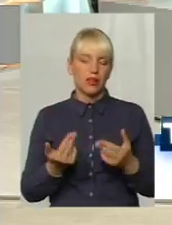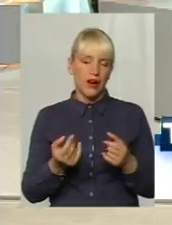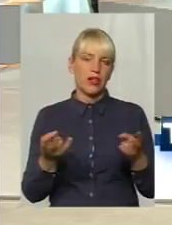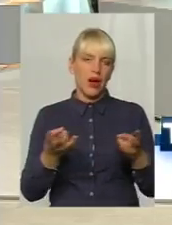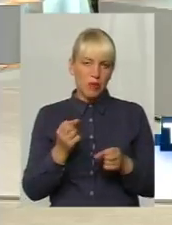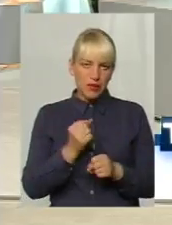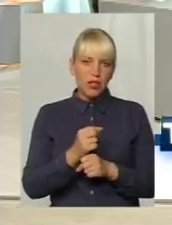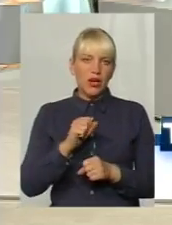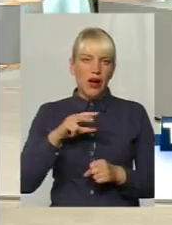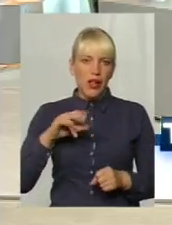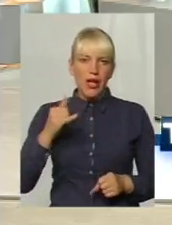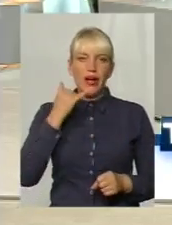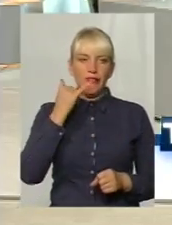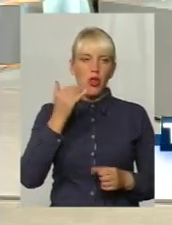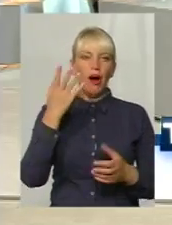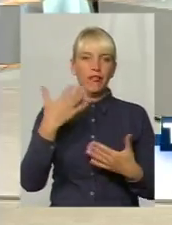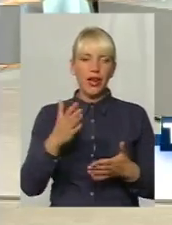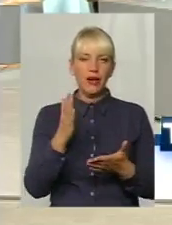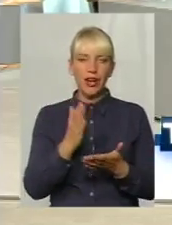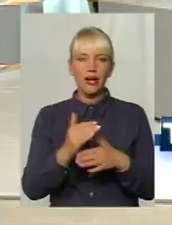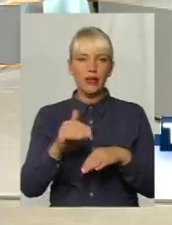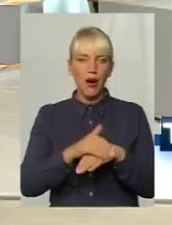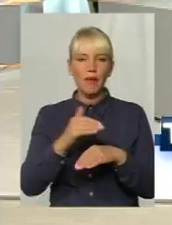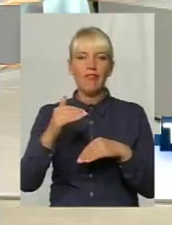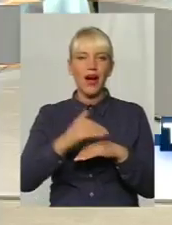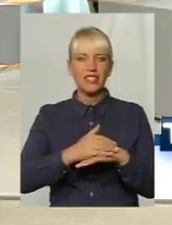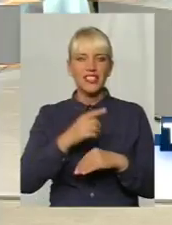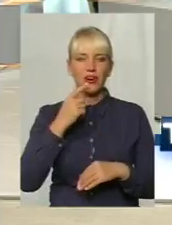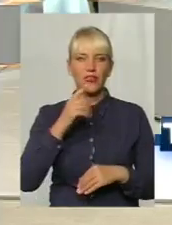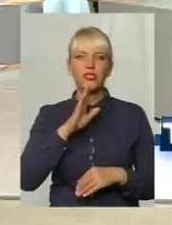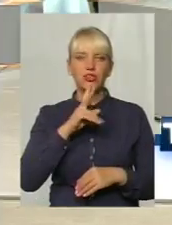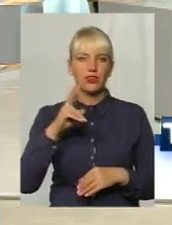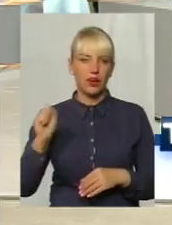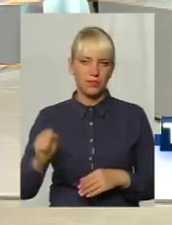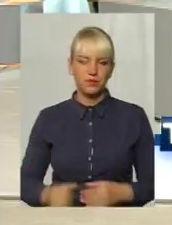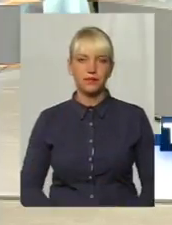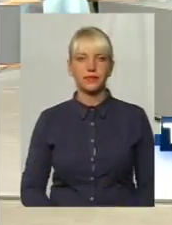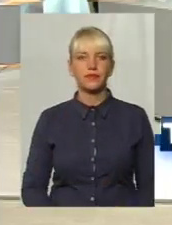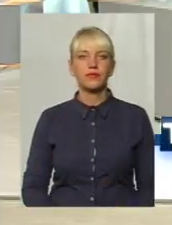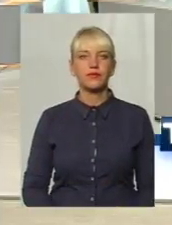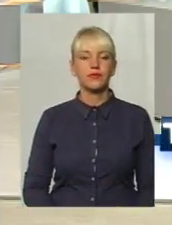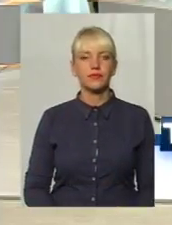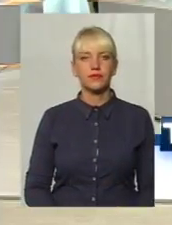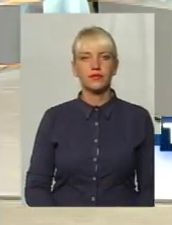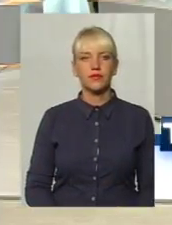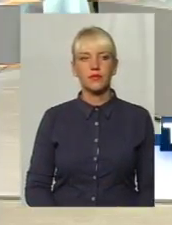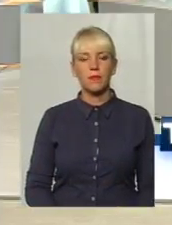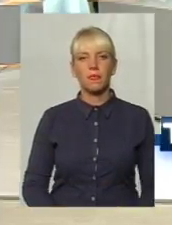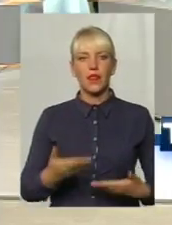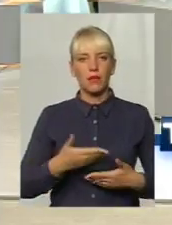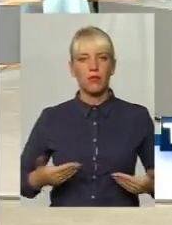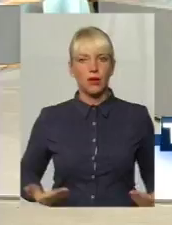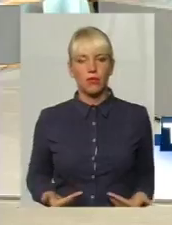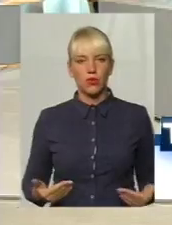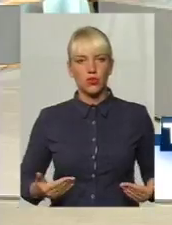Я зрозумів, дякую, в нас є вже дзвіночок у день. Доброго вечора. Доброго вечора. Доброго вечора. Ми доживаємо на